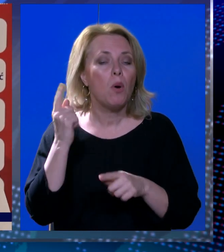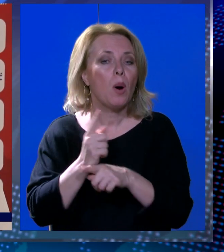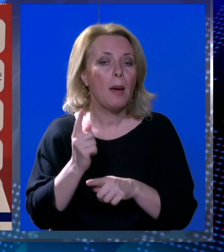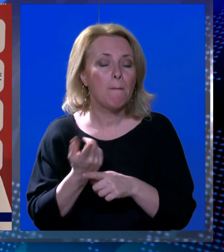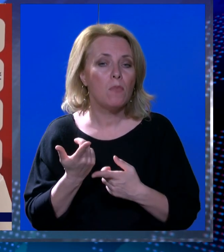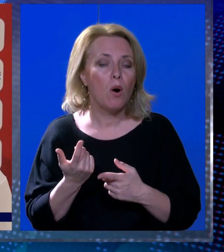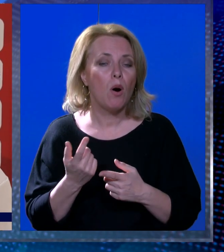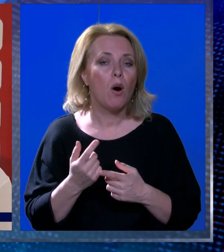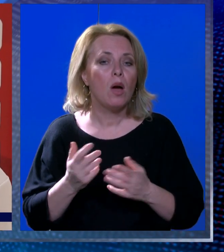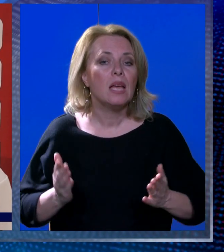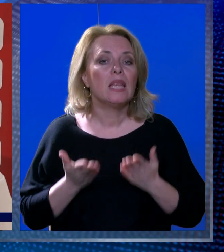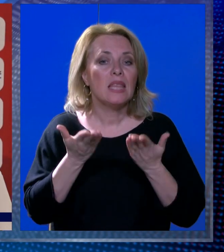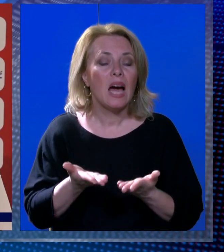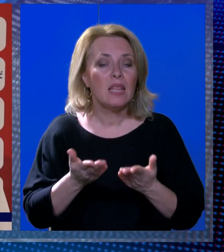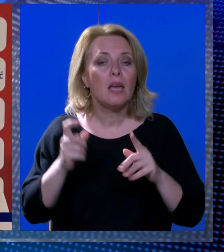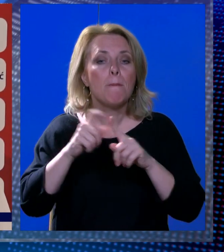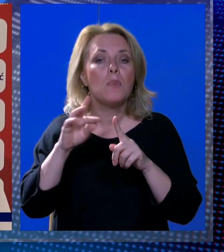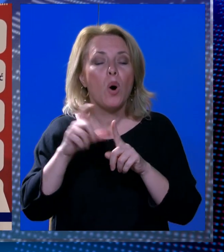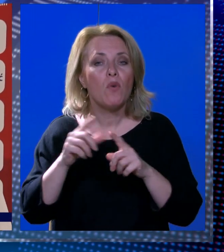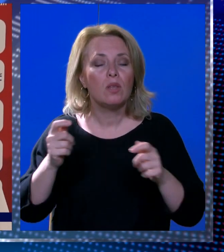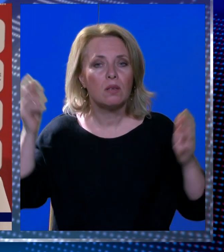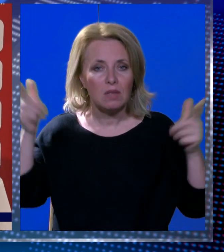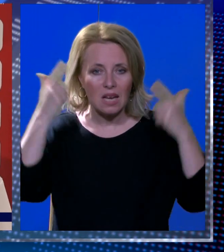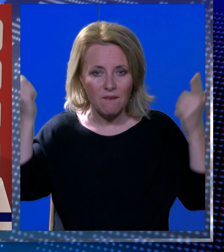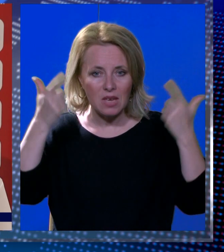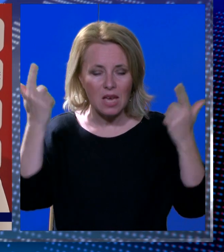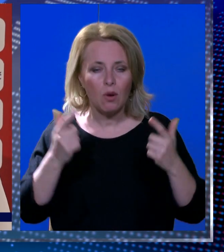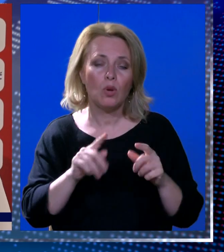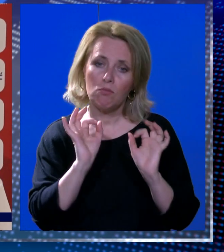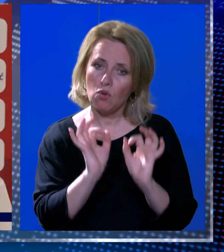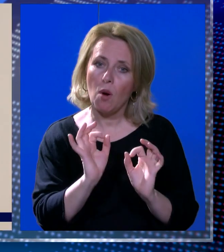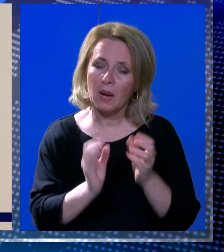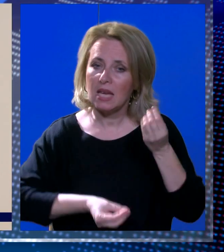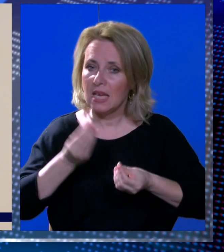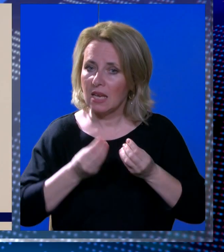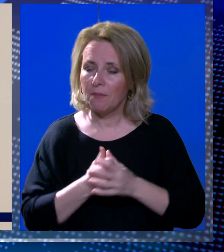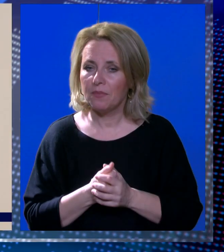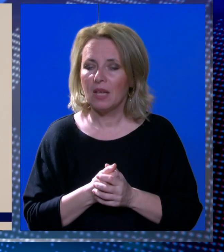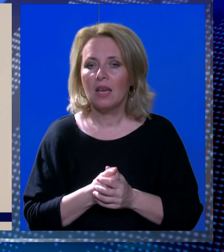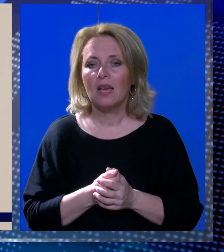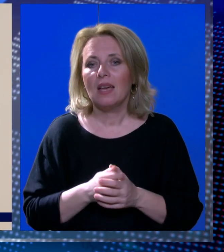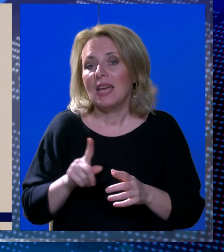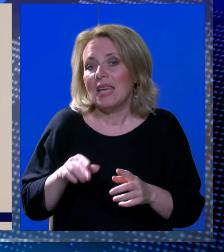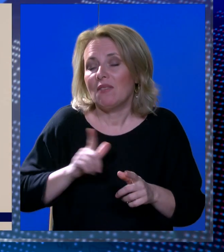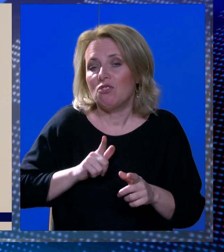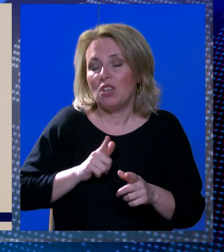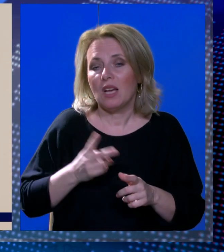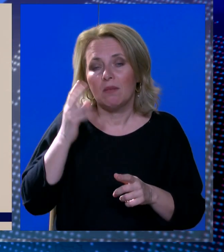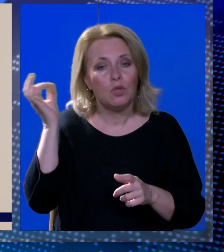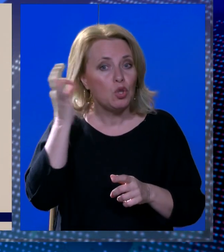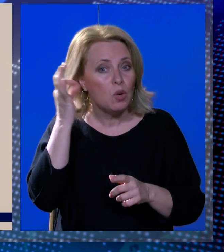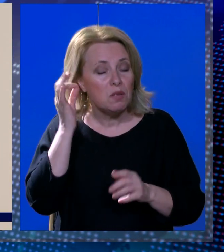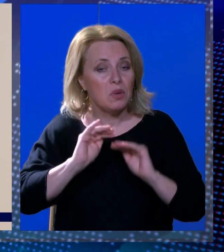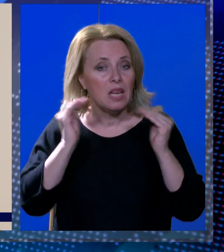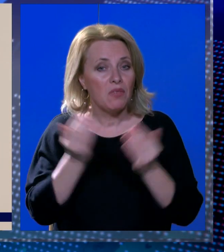moramo pružiti povod da navijaju, a povod je sigurno jedna dobra, angažirana igra. Jedva čekamo, čuli smo da